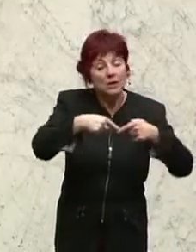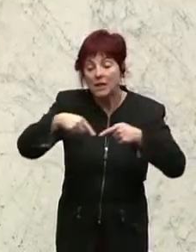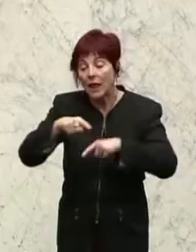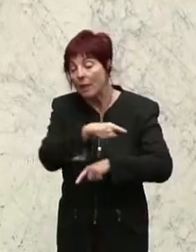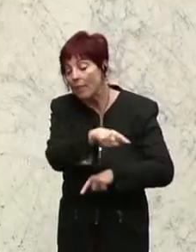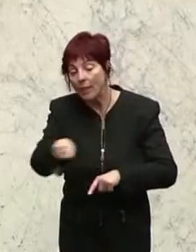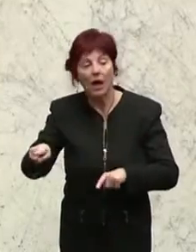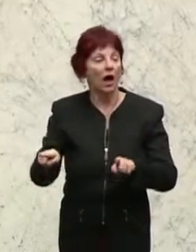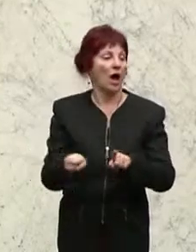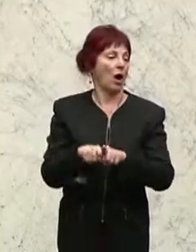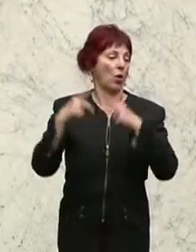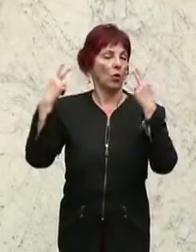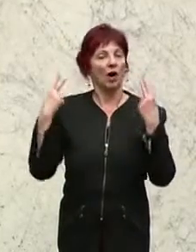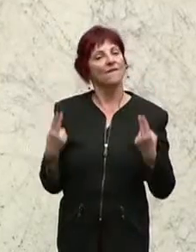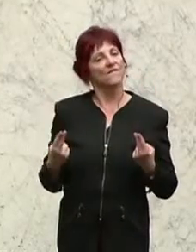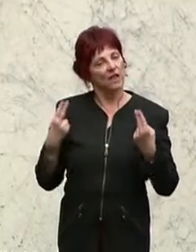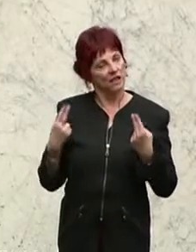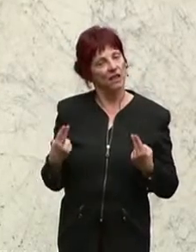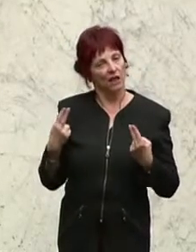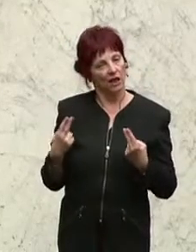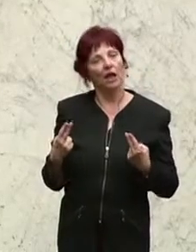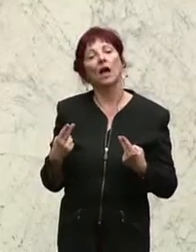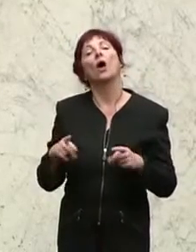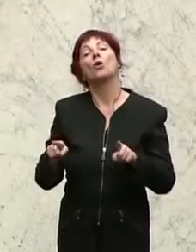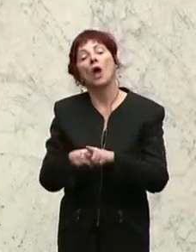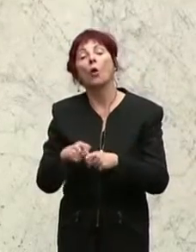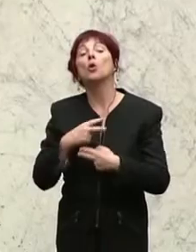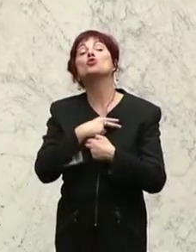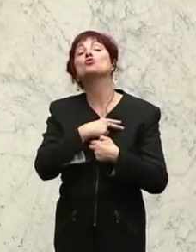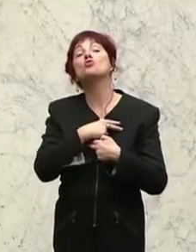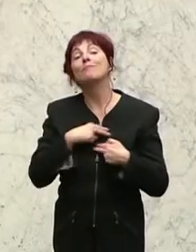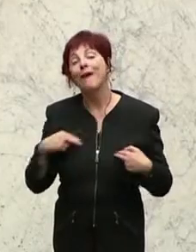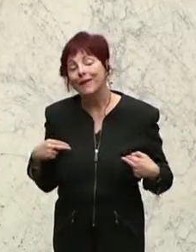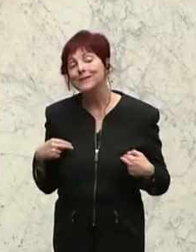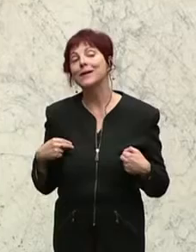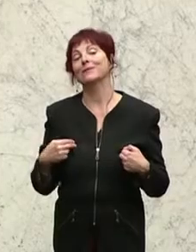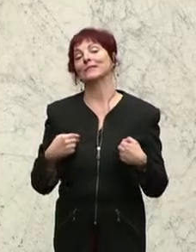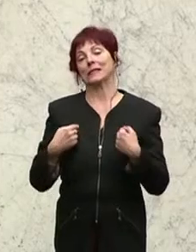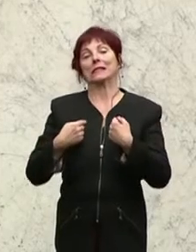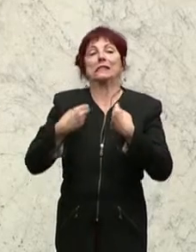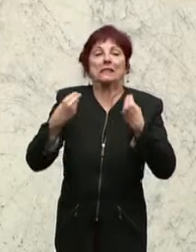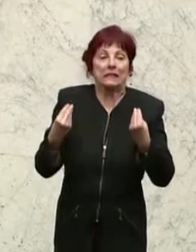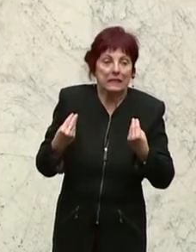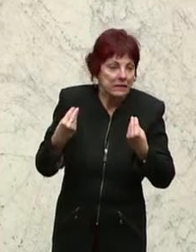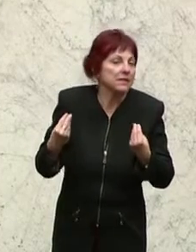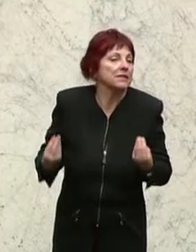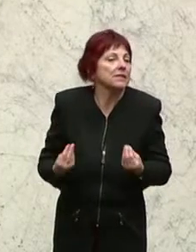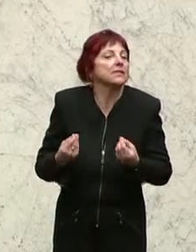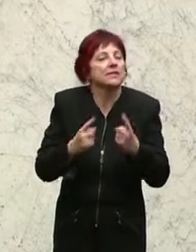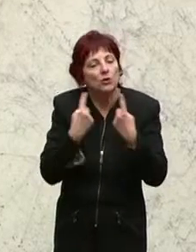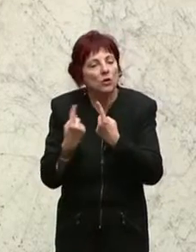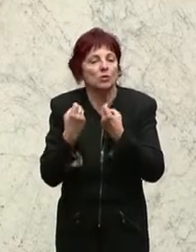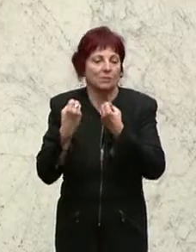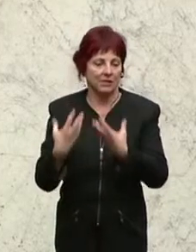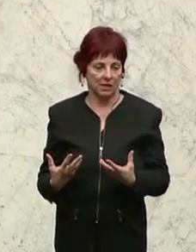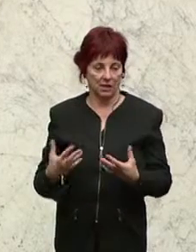bedeutende und wichtige und teilweise schmerzhafte Geschehnisse über sich ergehen lassen müssen. Tirol